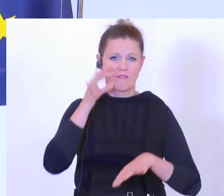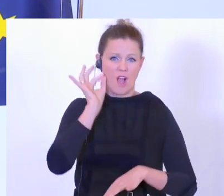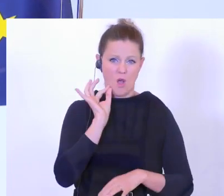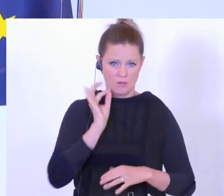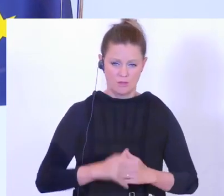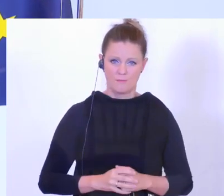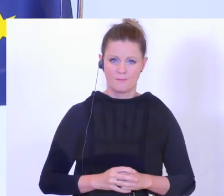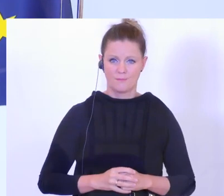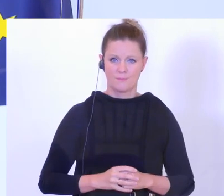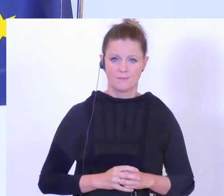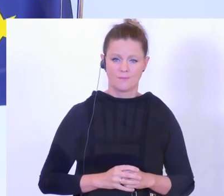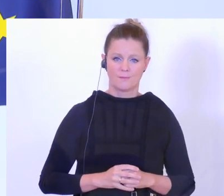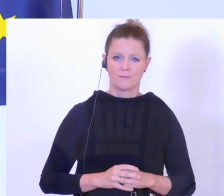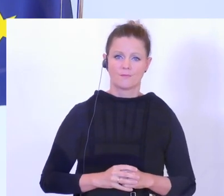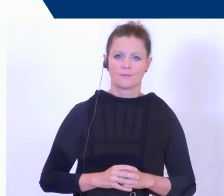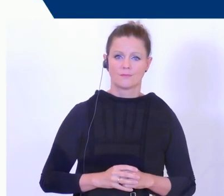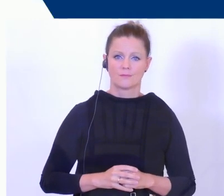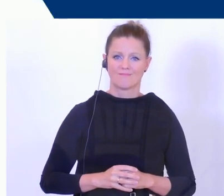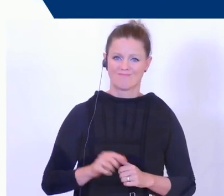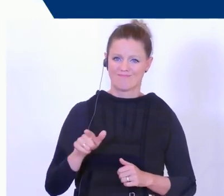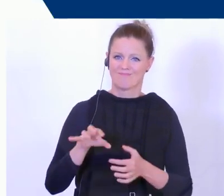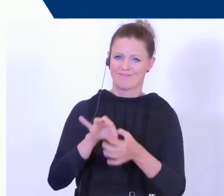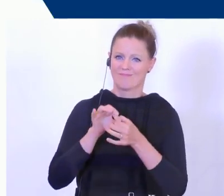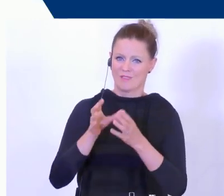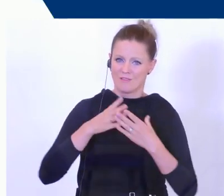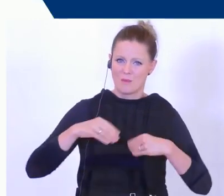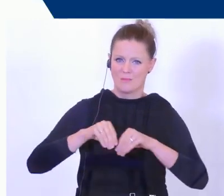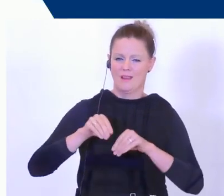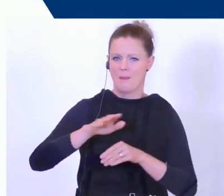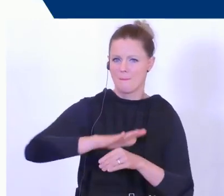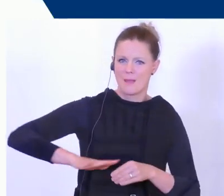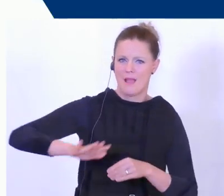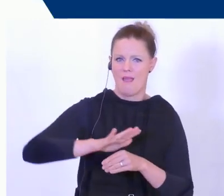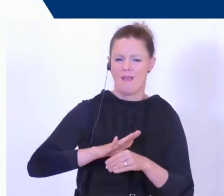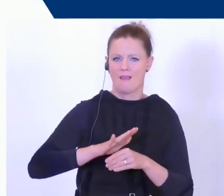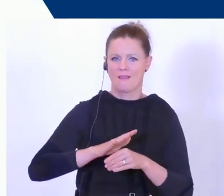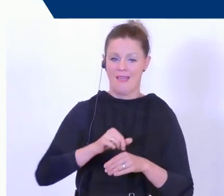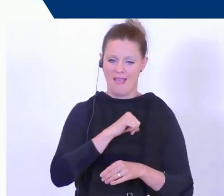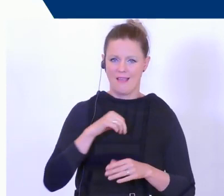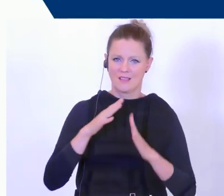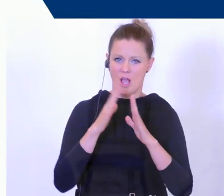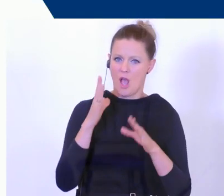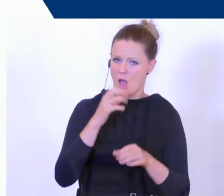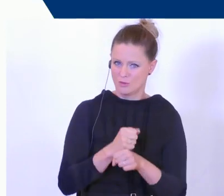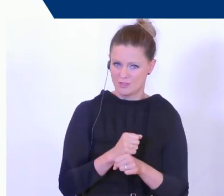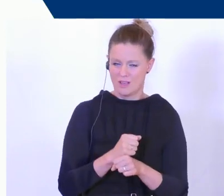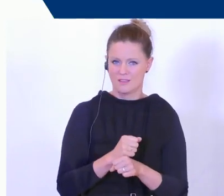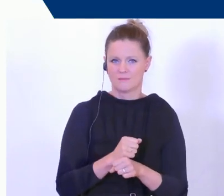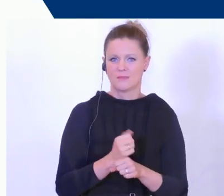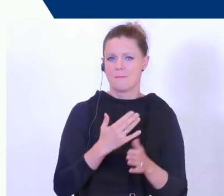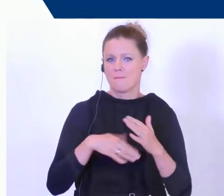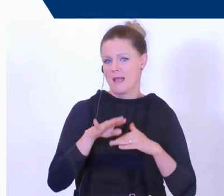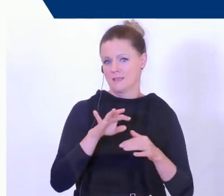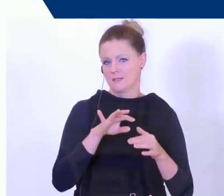im Familienbereich, im Bereich des eigenen Haushalts in der Regel